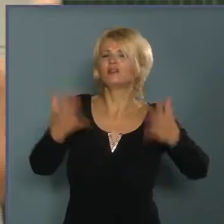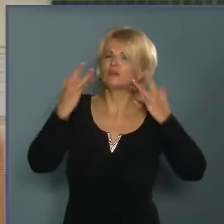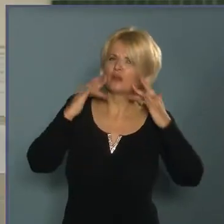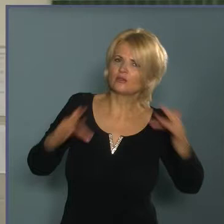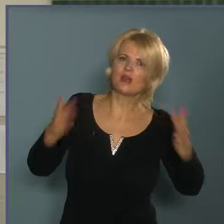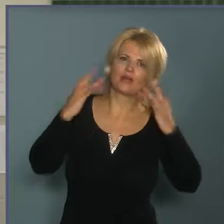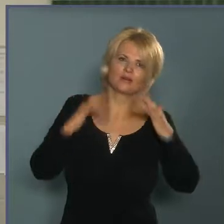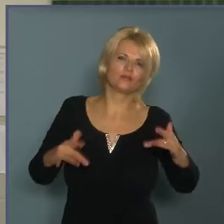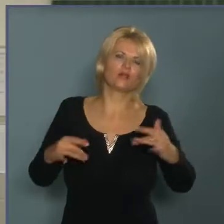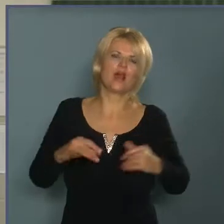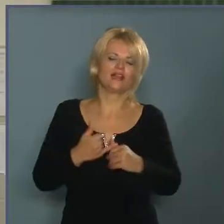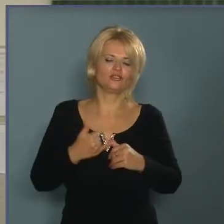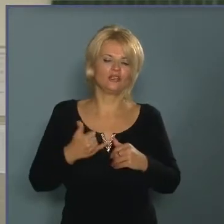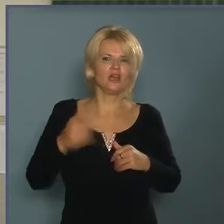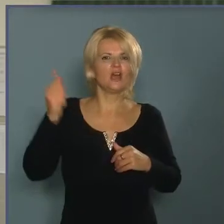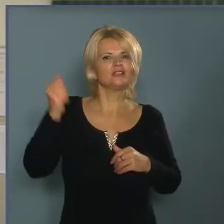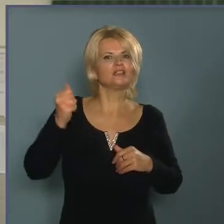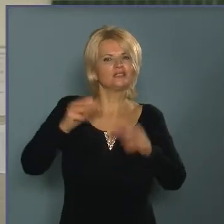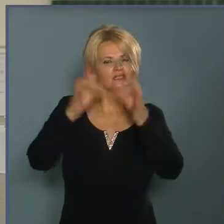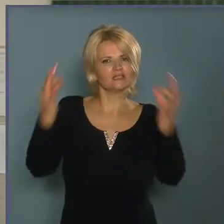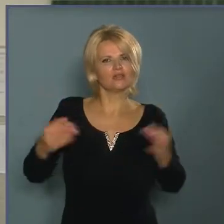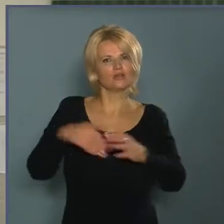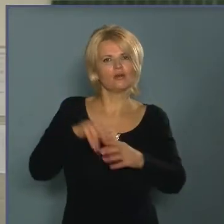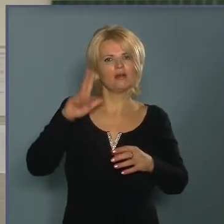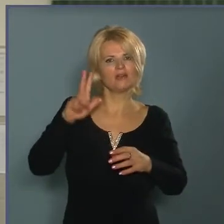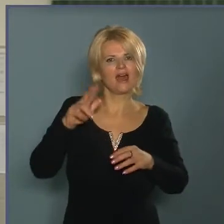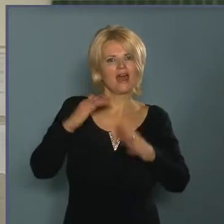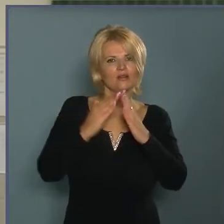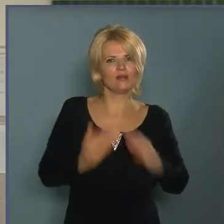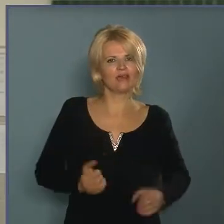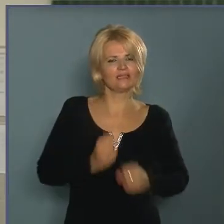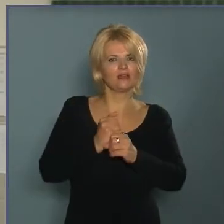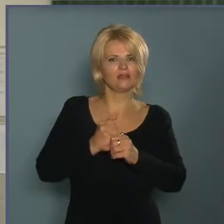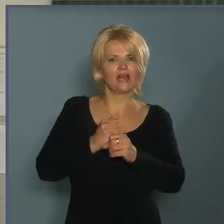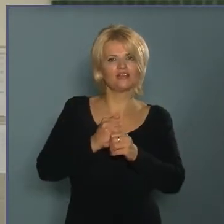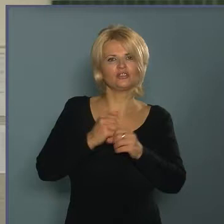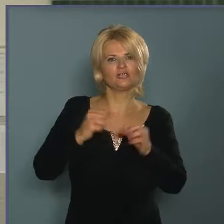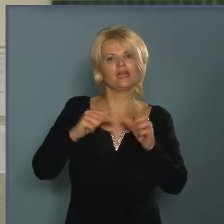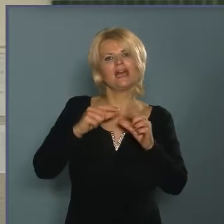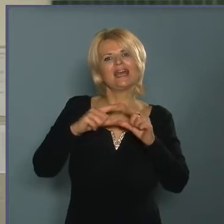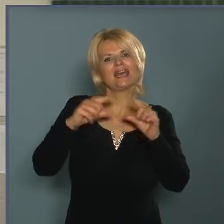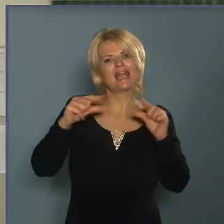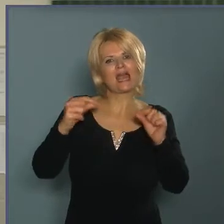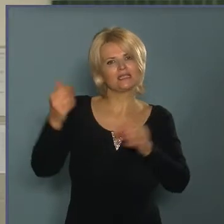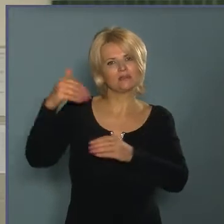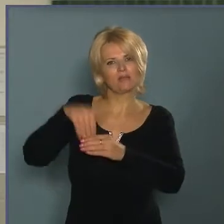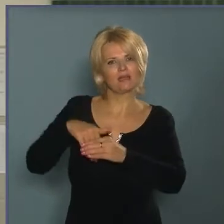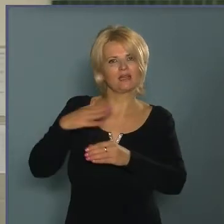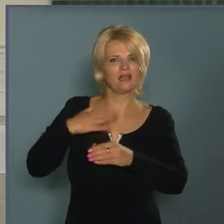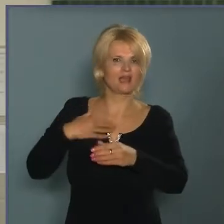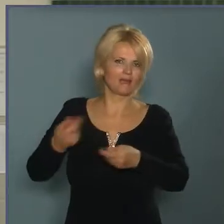jaj, gratulálok, a másikkel pedig egy kis zacskóba volt háromháztartási kex, azóta az aznapi nasúja, és ezt nekem ajándékozta.